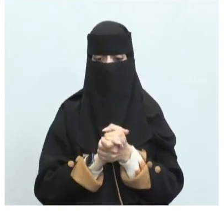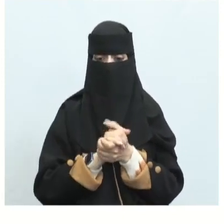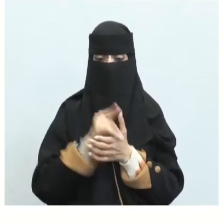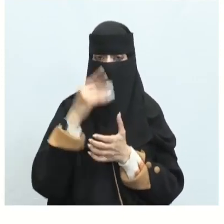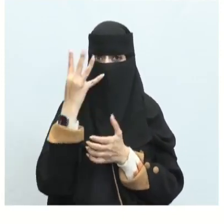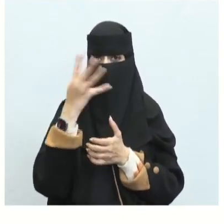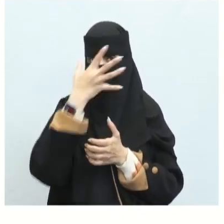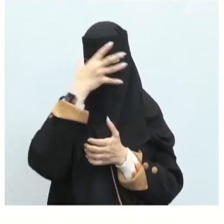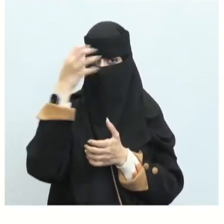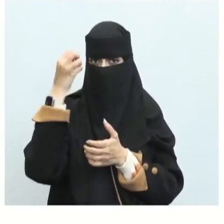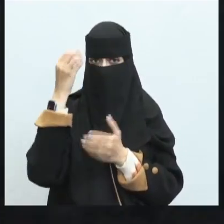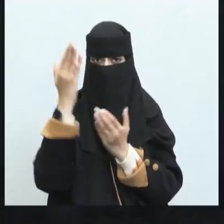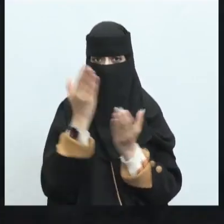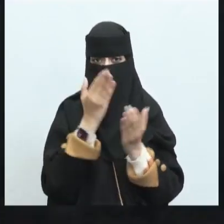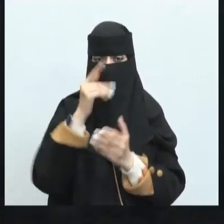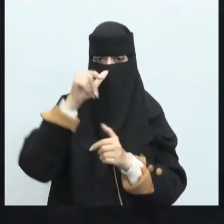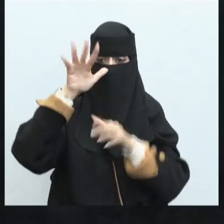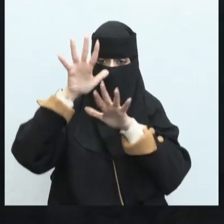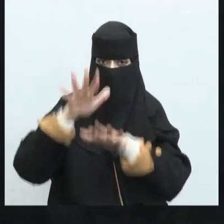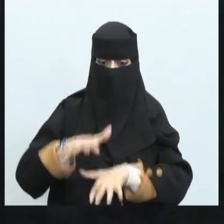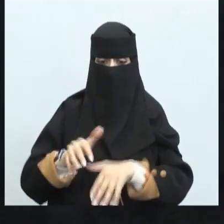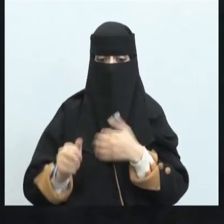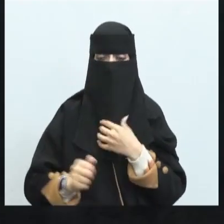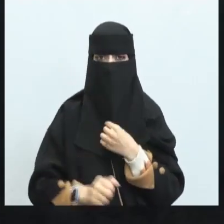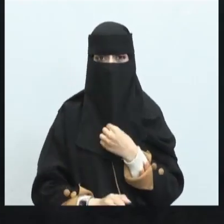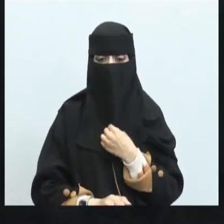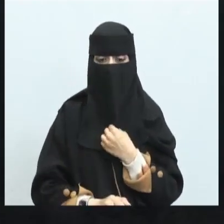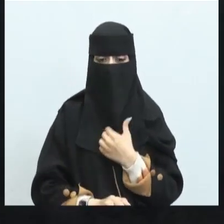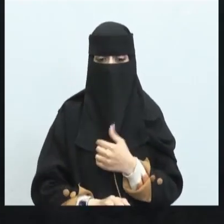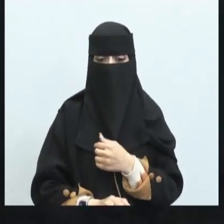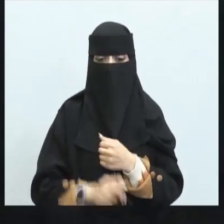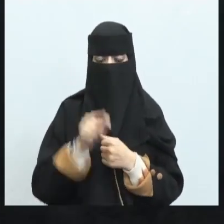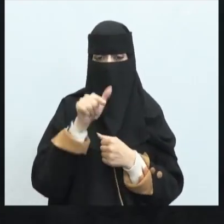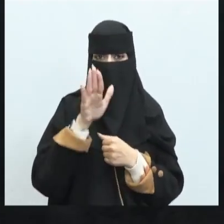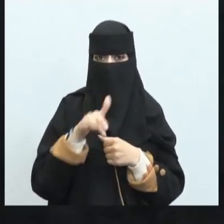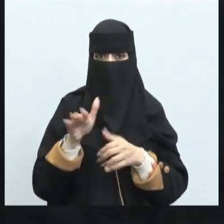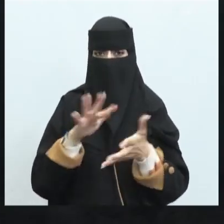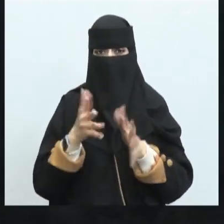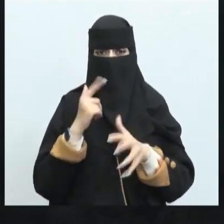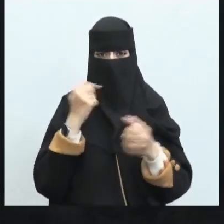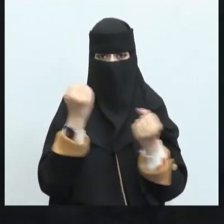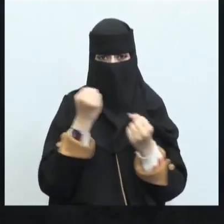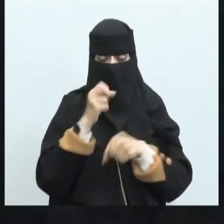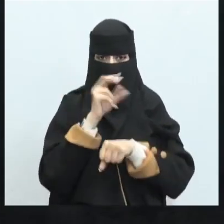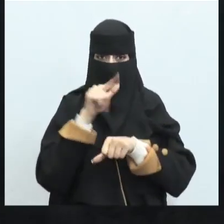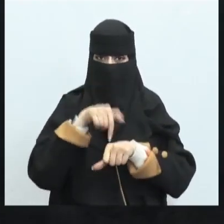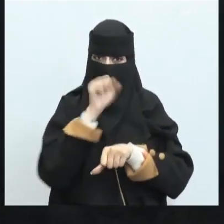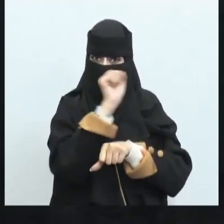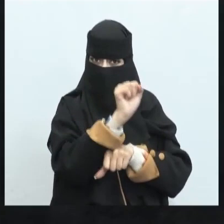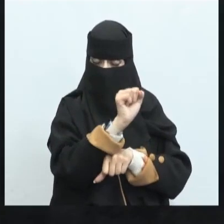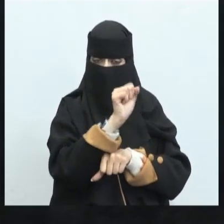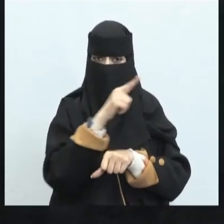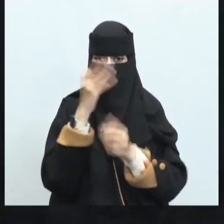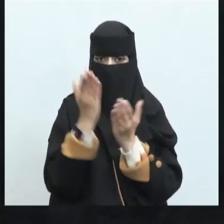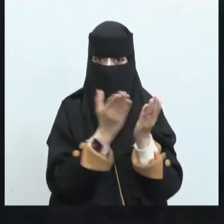الأبيات جميعا تحفظ هذه الأبيات كاملة طبعا هنا في بعض النشاطات التعلم في خصائص الشعر الجاهلي